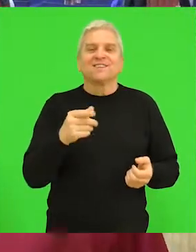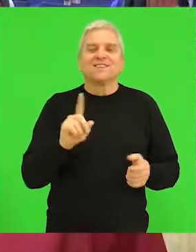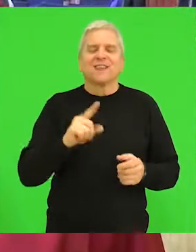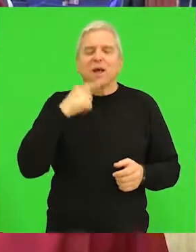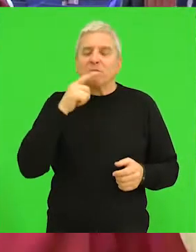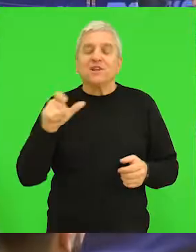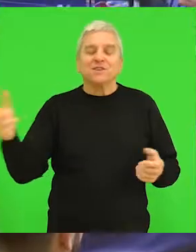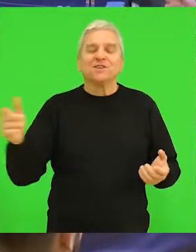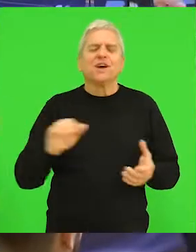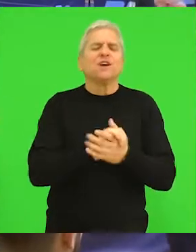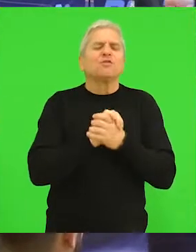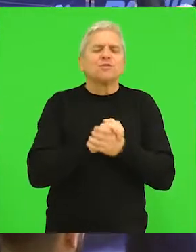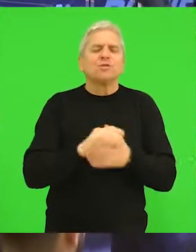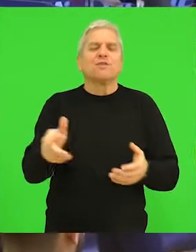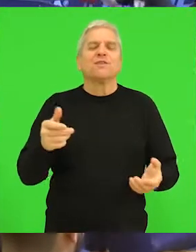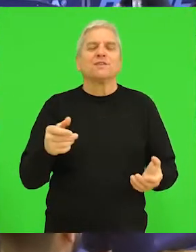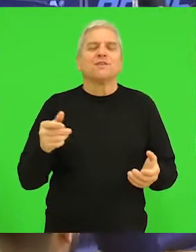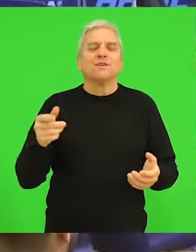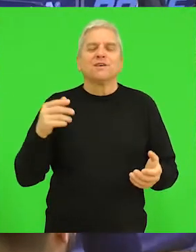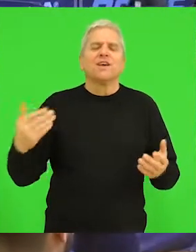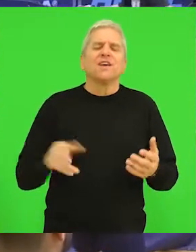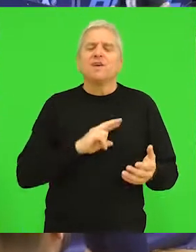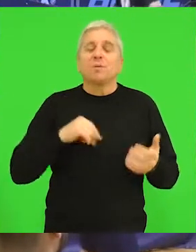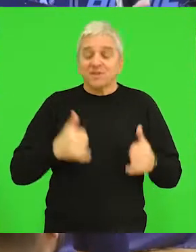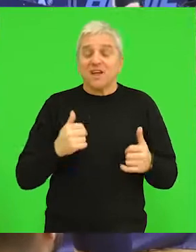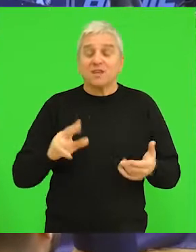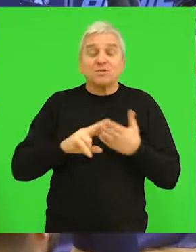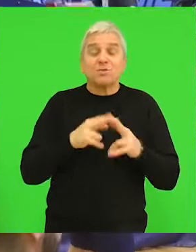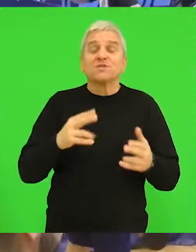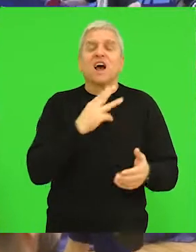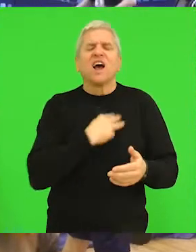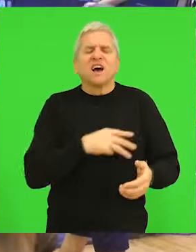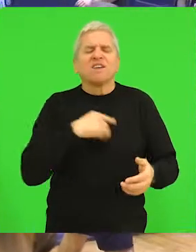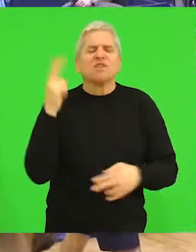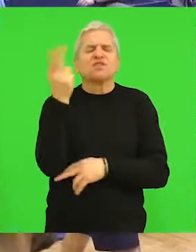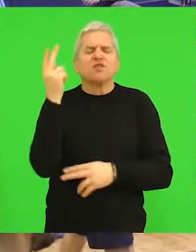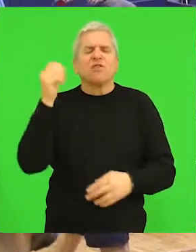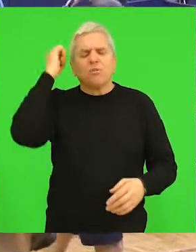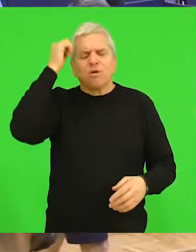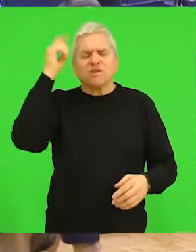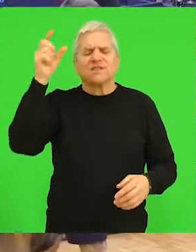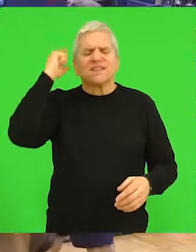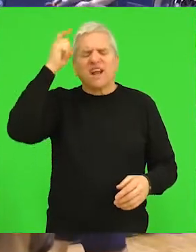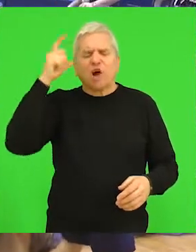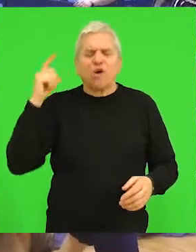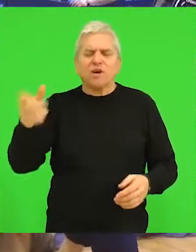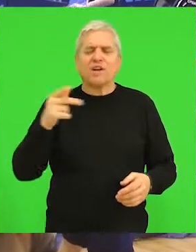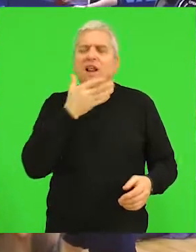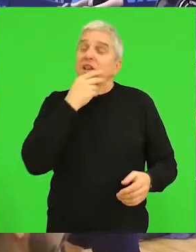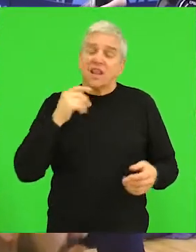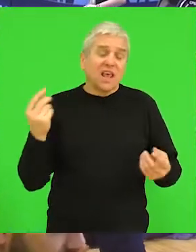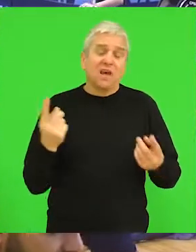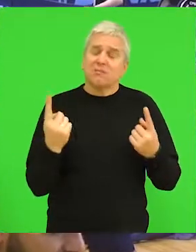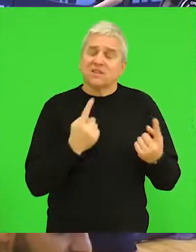pričam znači drugare da kažemo seko sam neke drugare iz Hrvatski Slovenije iz Bosne iz Crne Gore znači stvarno